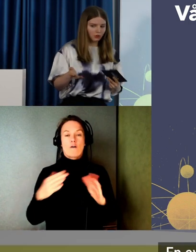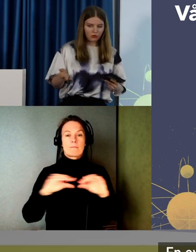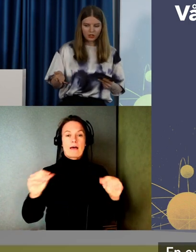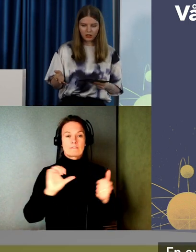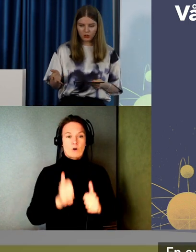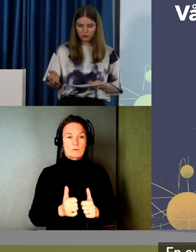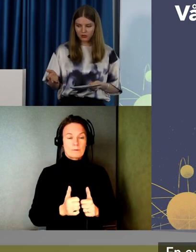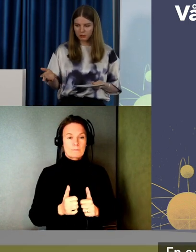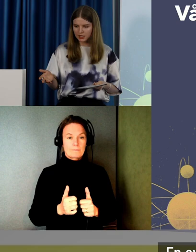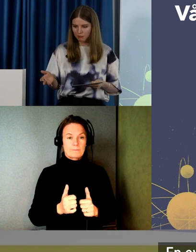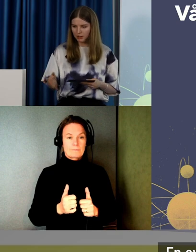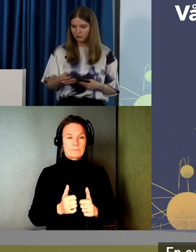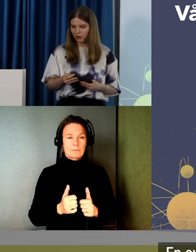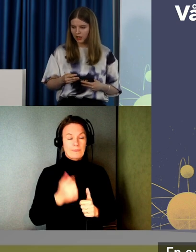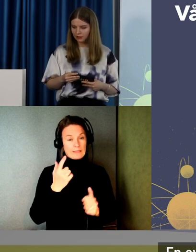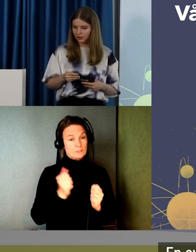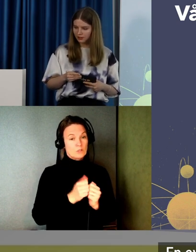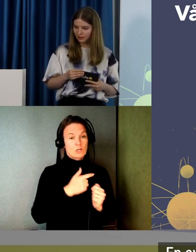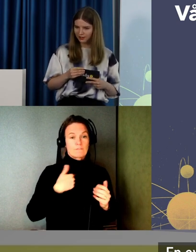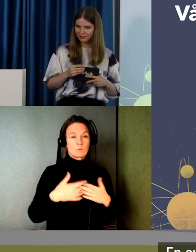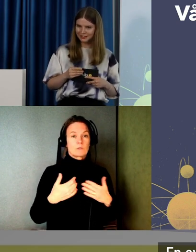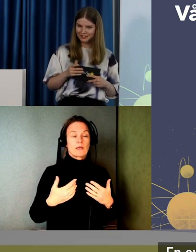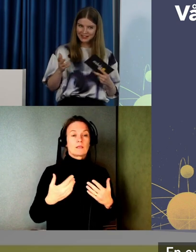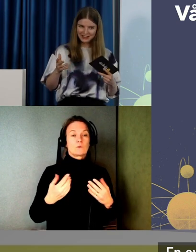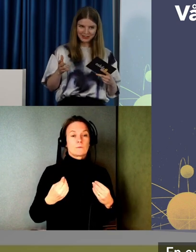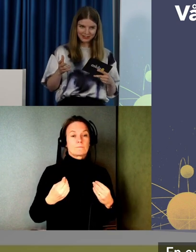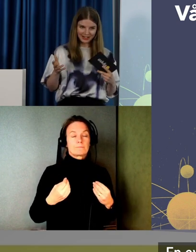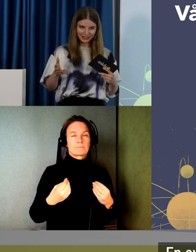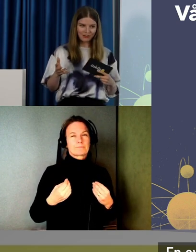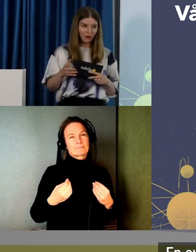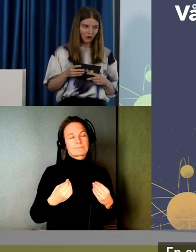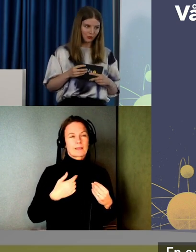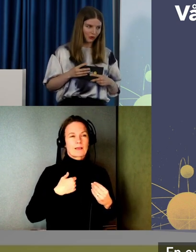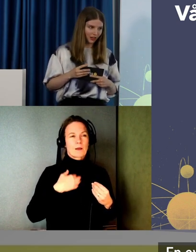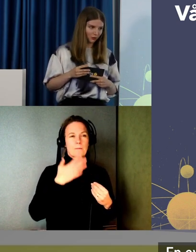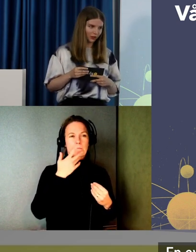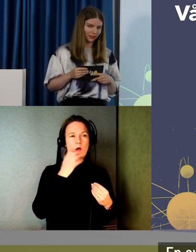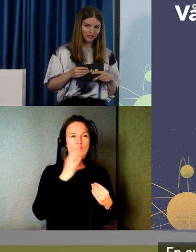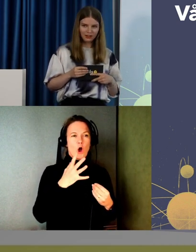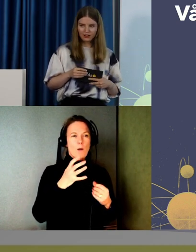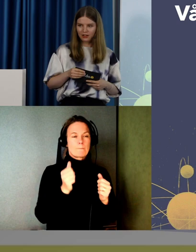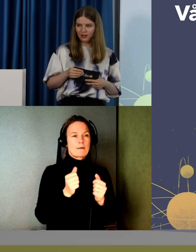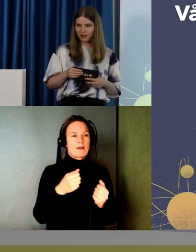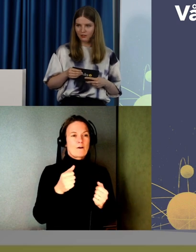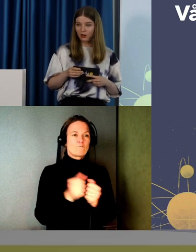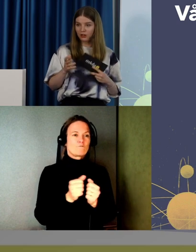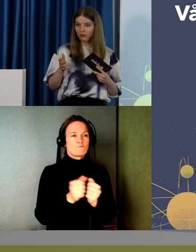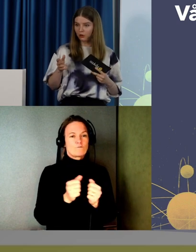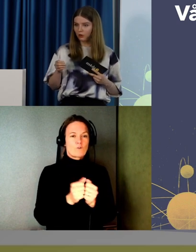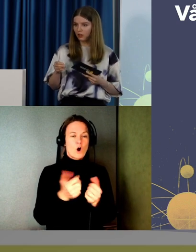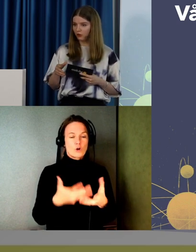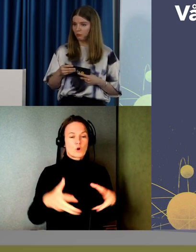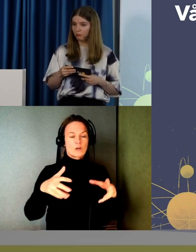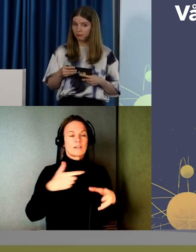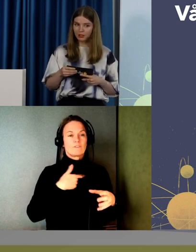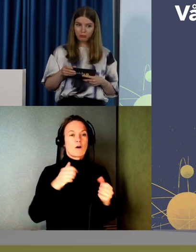En av de sakerna vi gjorde som exempel. Var att. Ja men. Jag snackar så här varukorgar och sådant. Vi har en